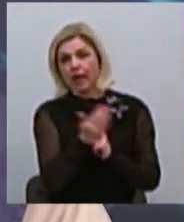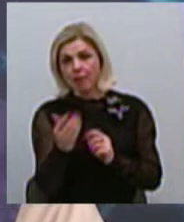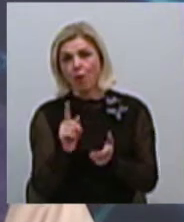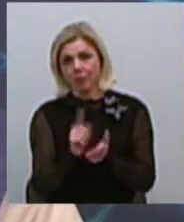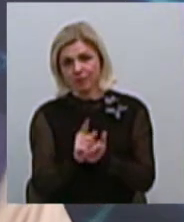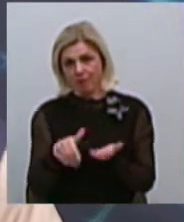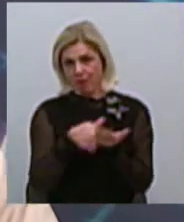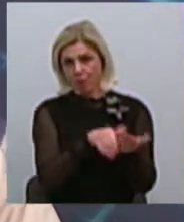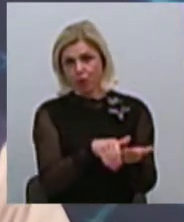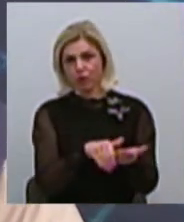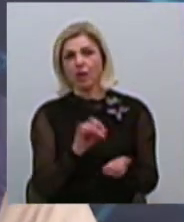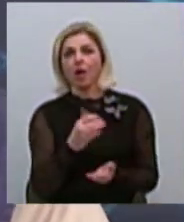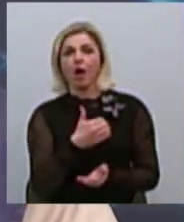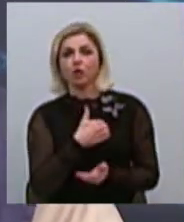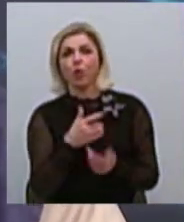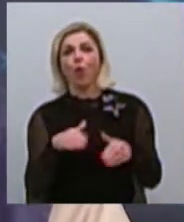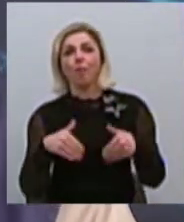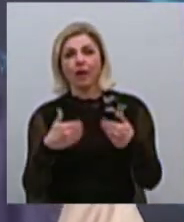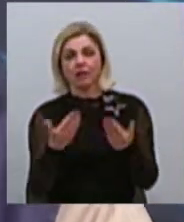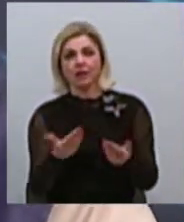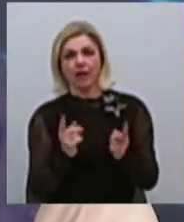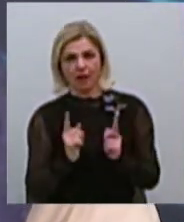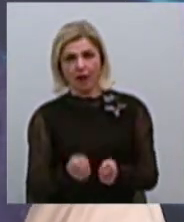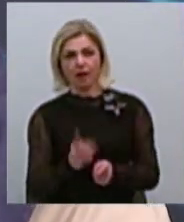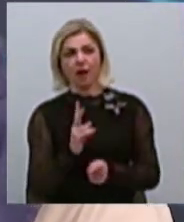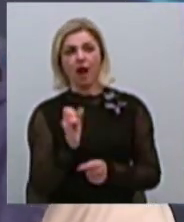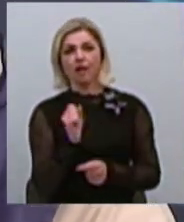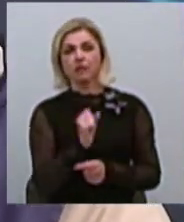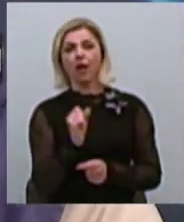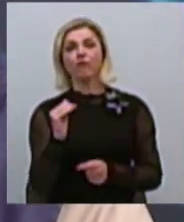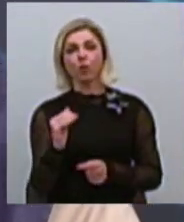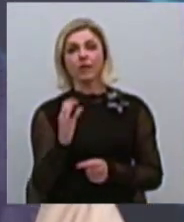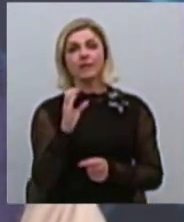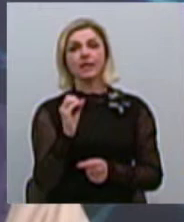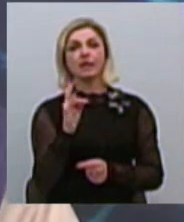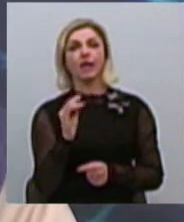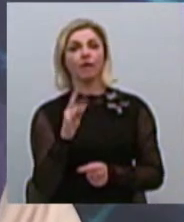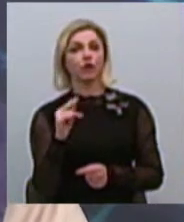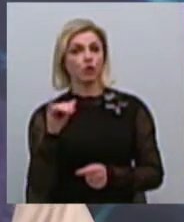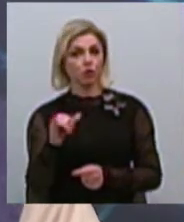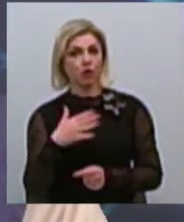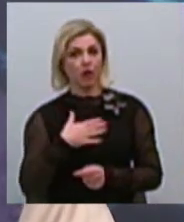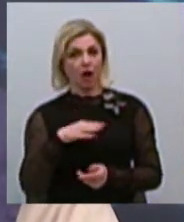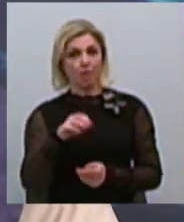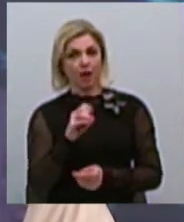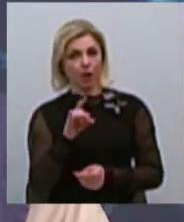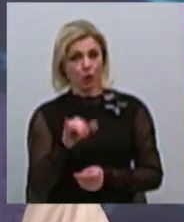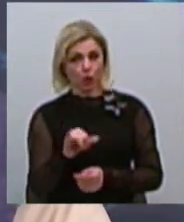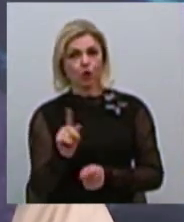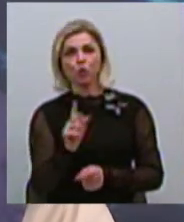я хотів би, звісно, з'явитися реально к Александру Федоровичу Сенківичу, к нашому мэру, щоб він все-таки